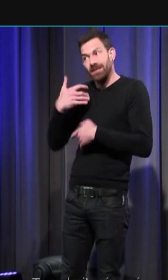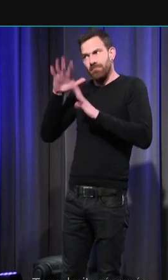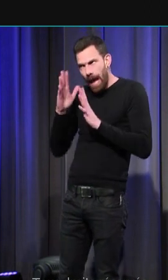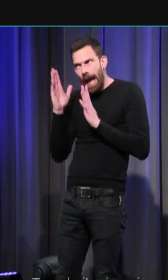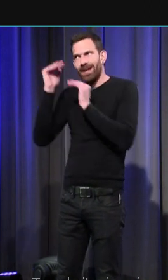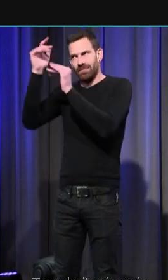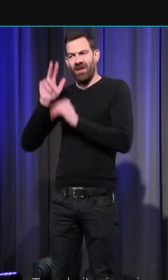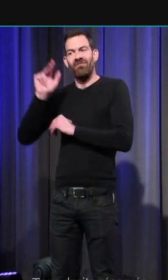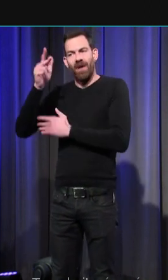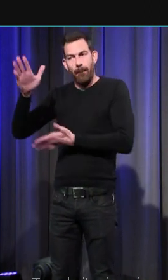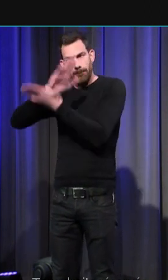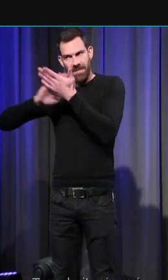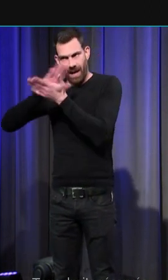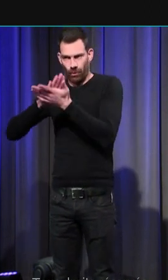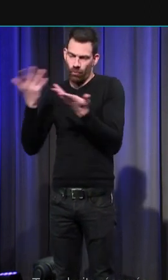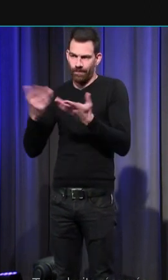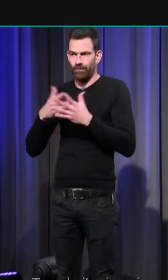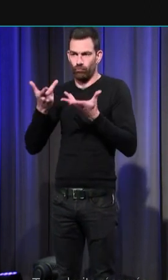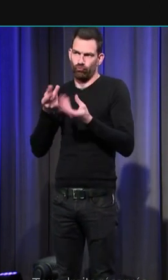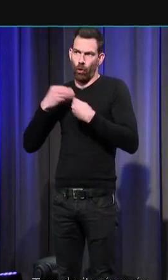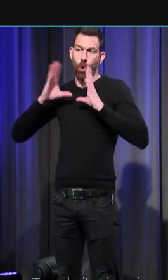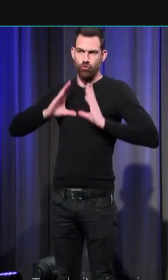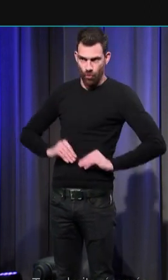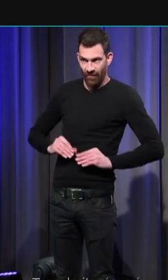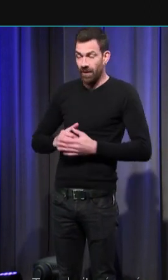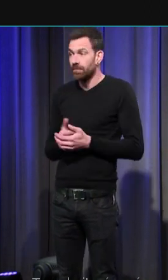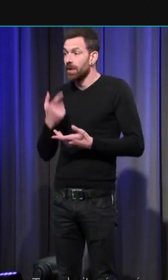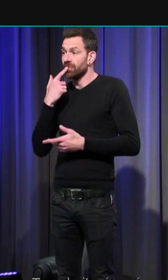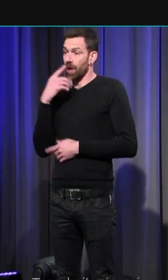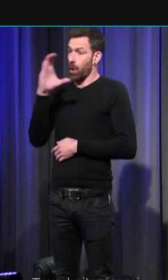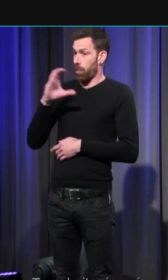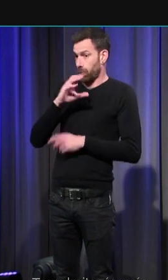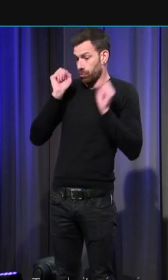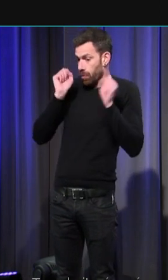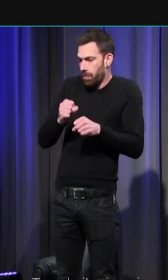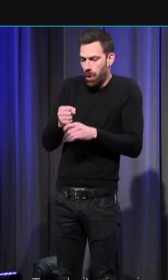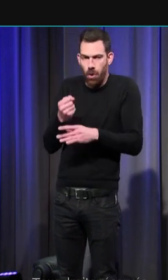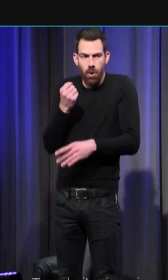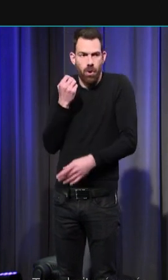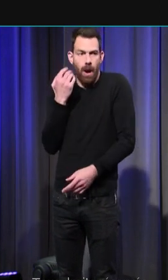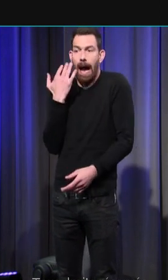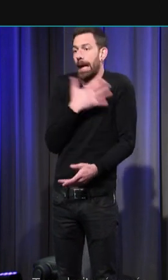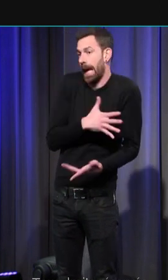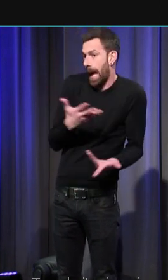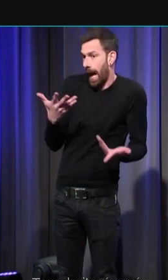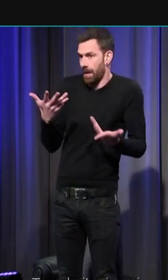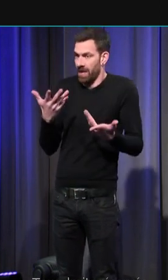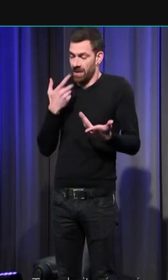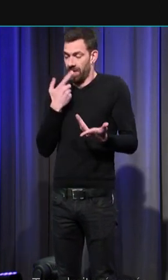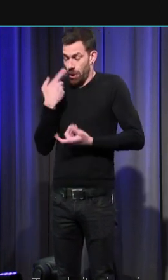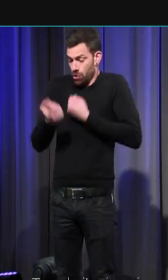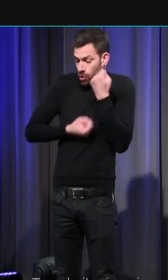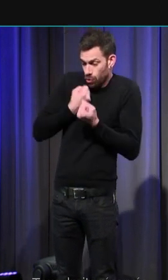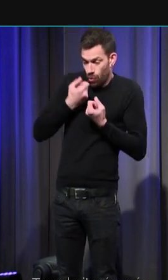pardon. Aussi, la componction peut être délicieuse à celui ou à celle qui la ressent et rendre douces les larmes